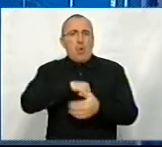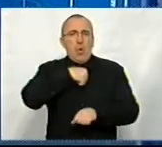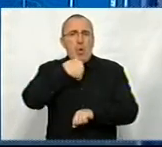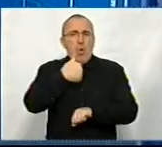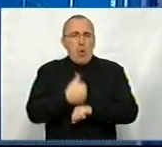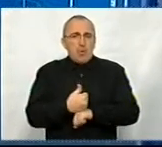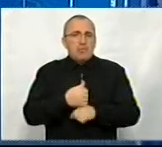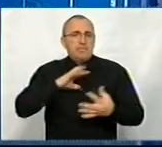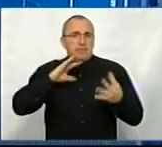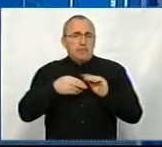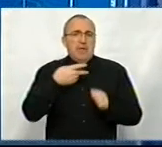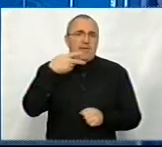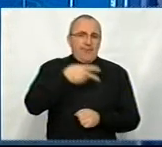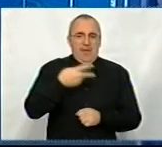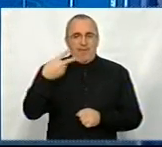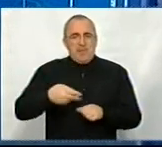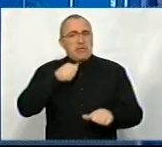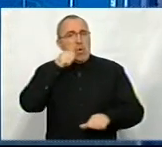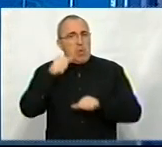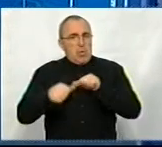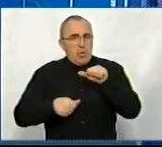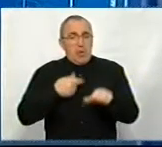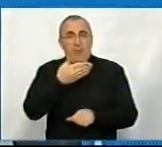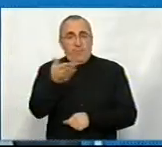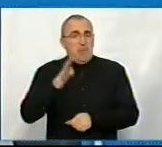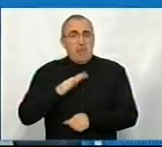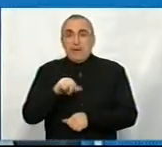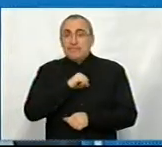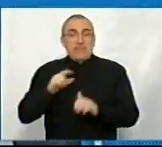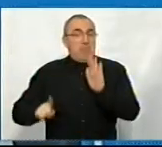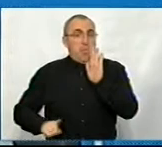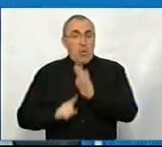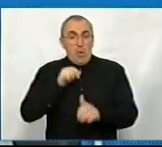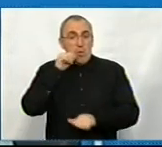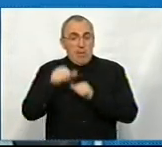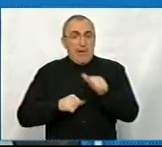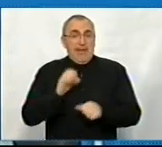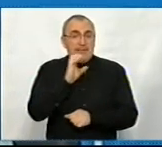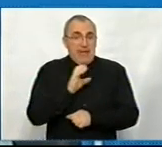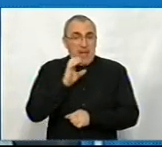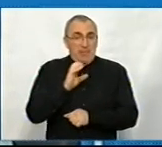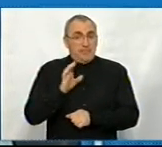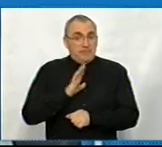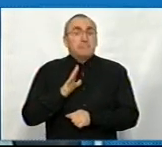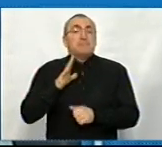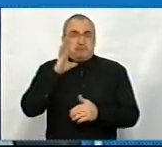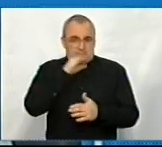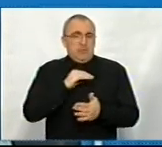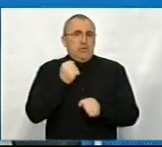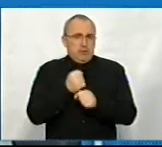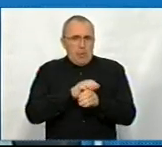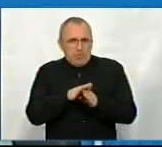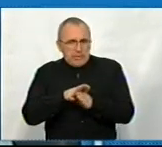2020 року. Все ж, хоча ви були не з самого початку року, фактично серпня, але багато чого встигли зробити.